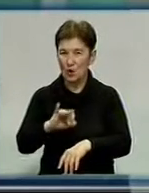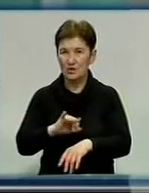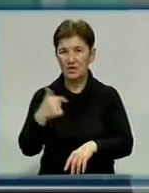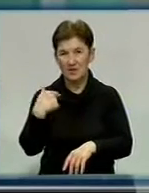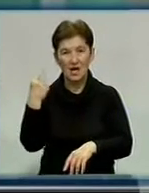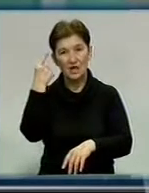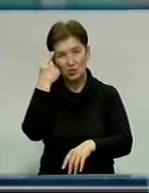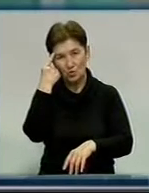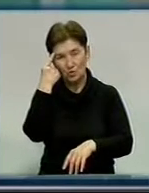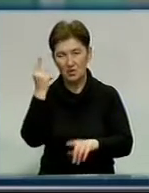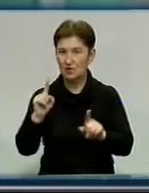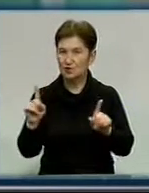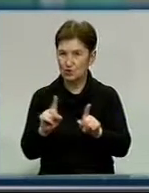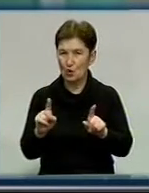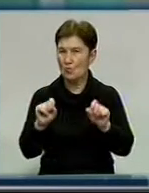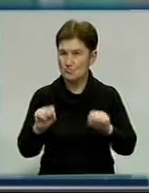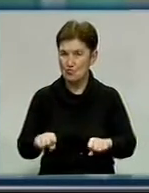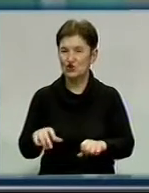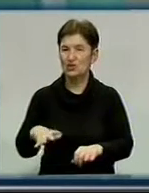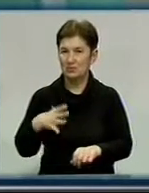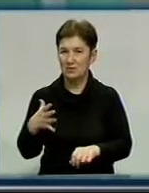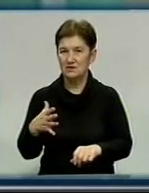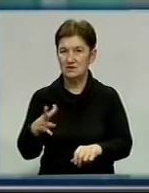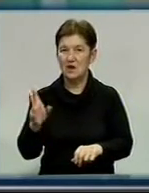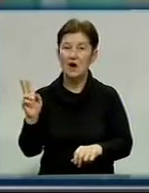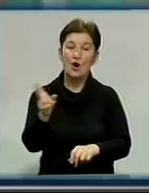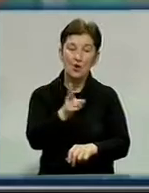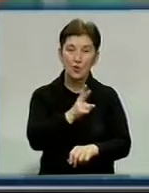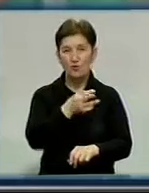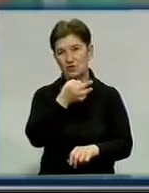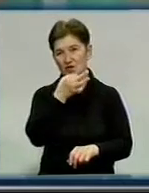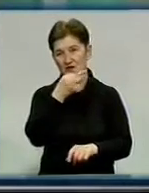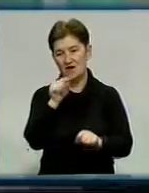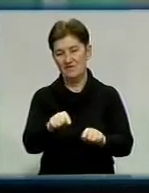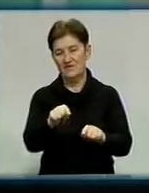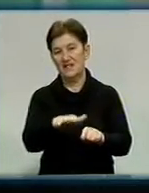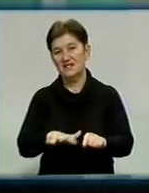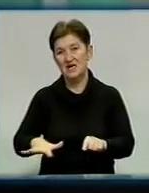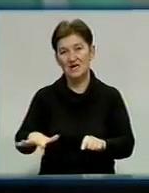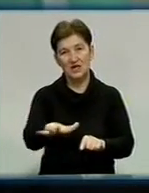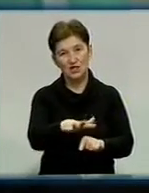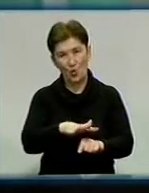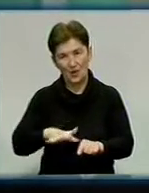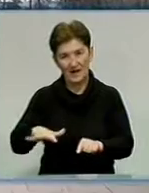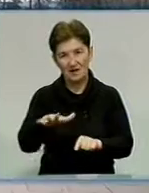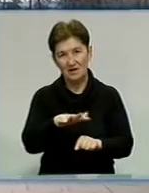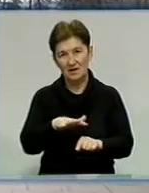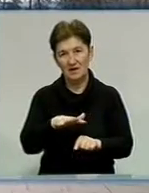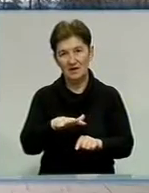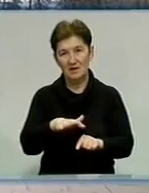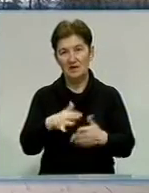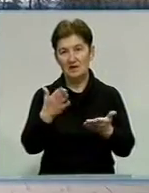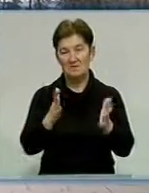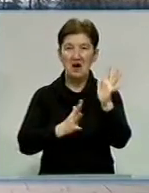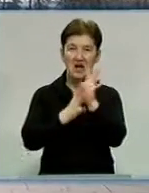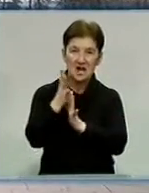може бути, комусь подобається ця територія. Відчини, яка хороша територія. Кругом ліс,